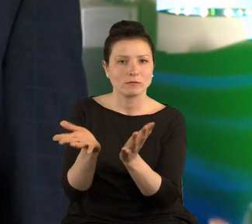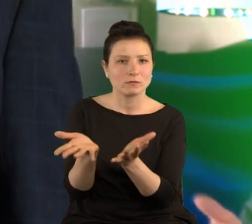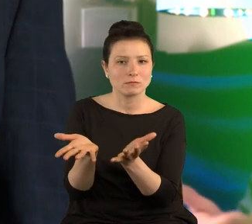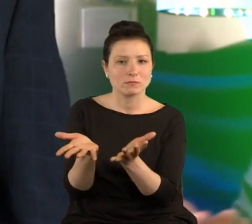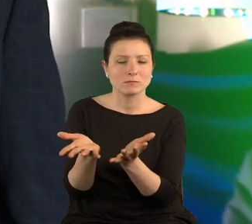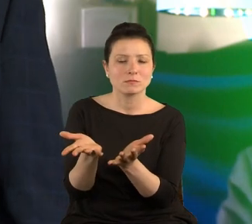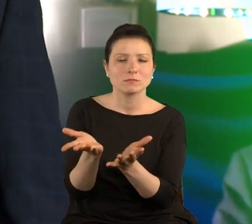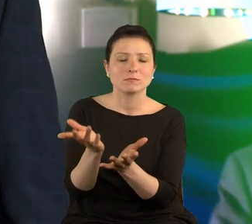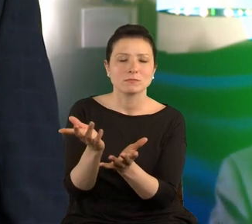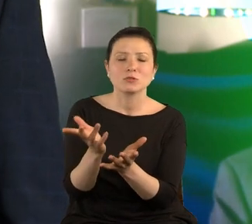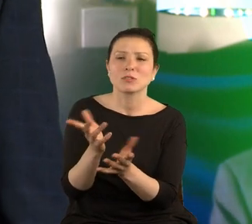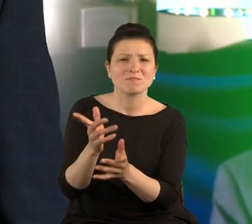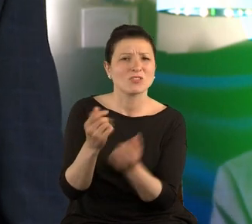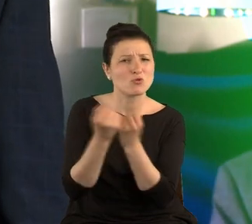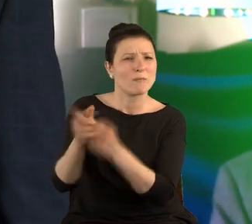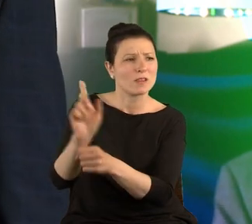ignorowanie.